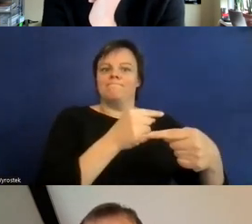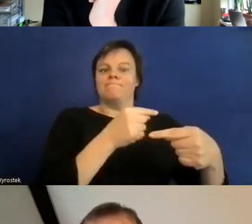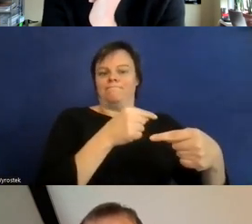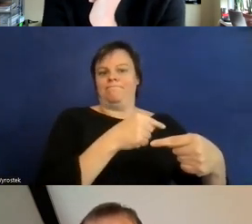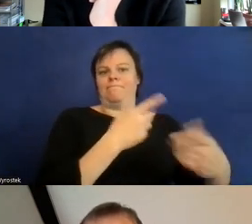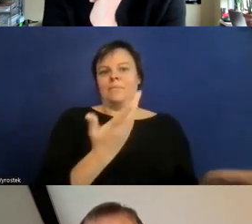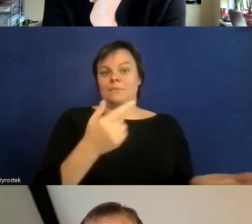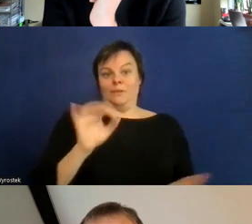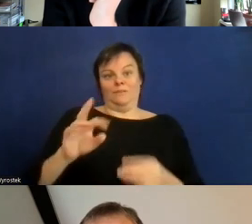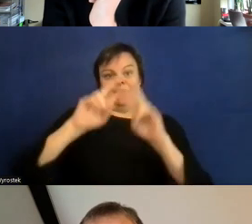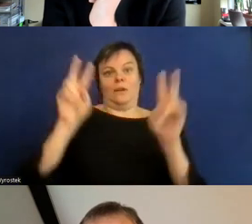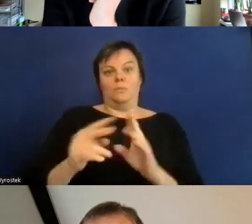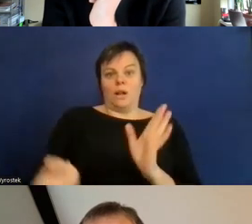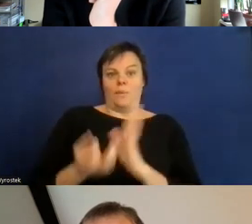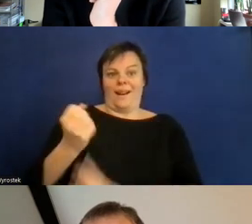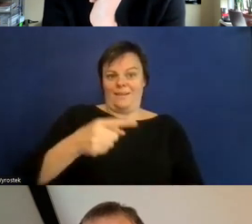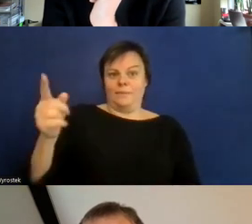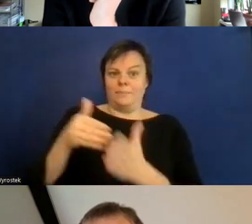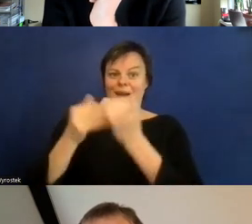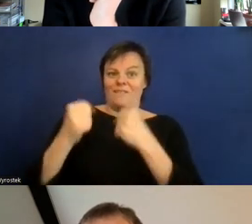nach Suchworten und Stichpunkte suchen